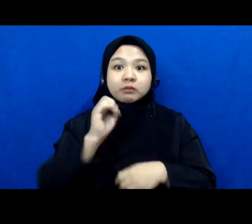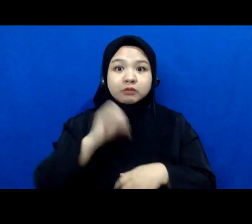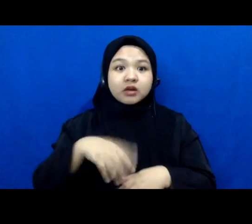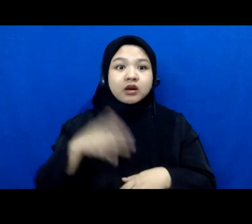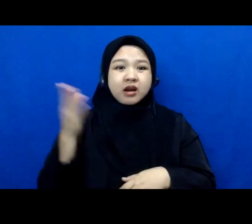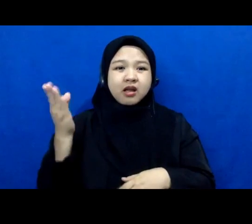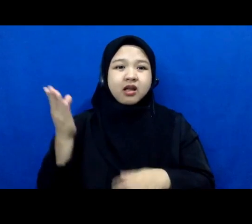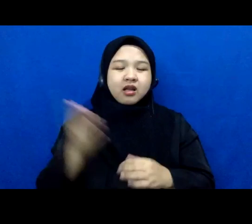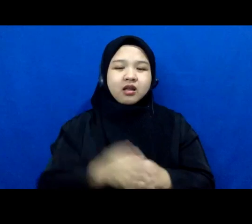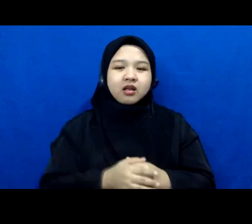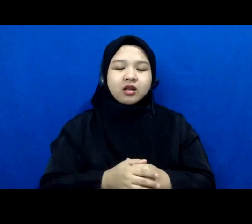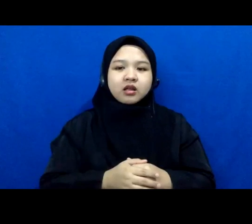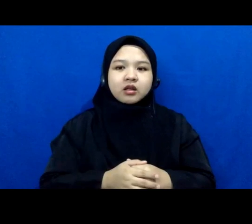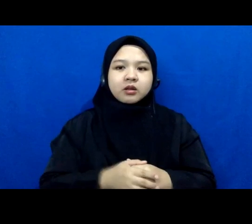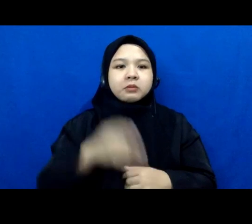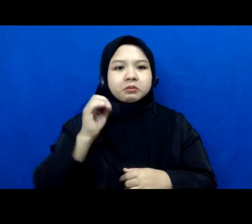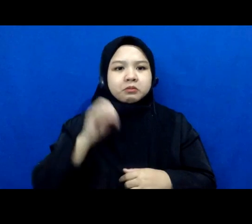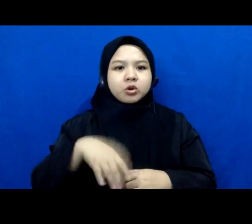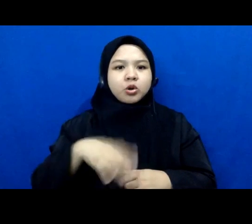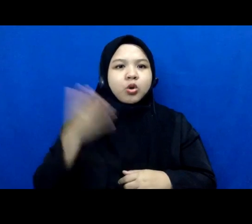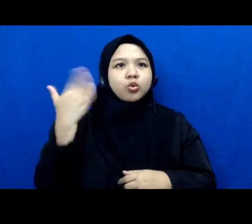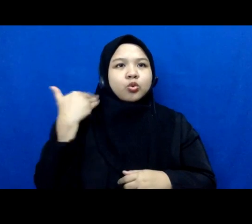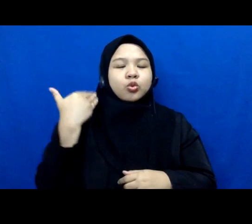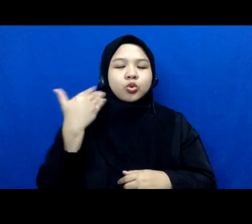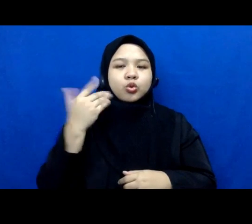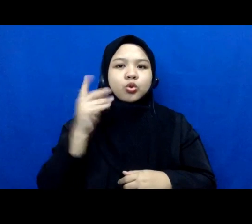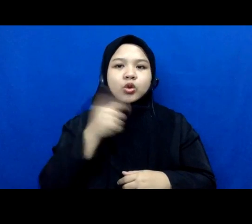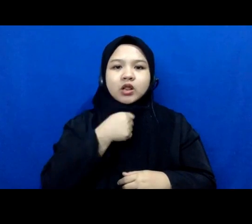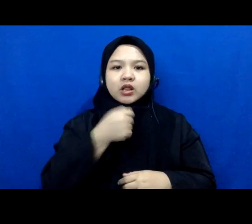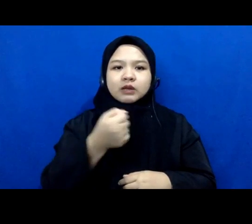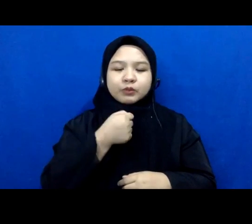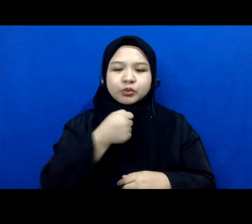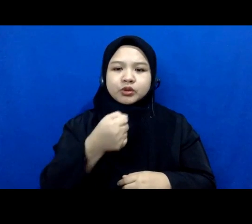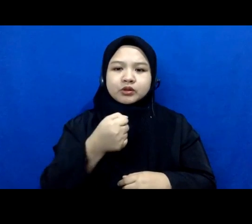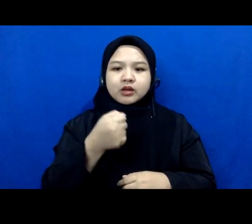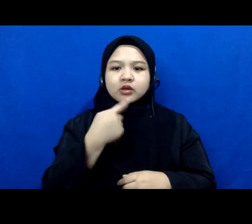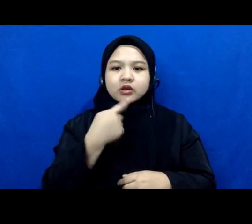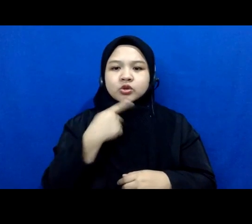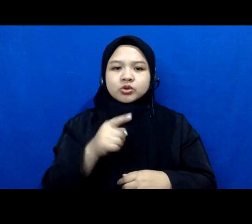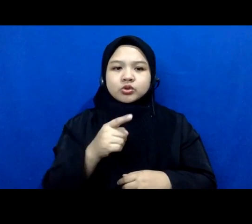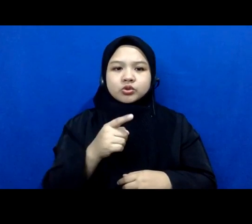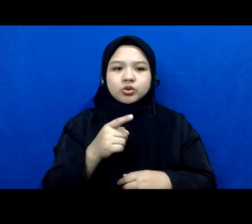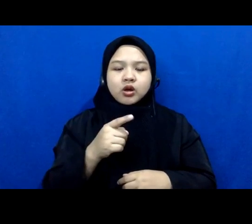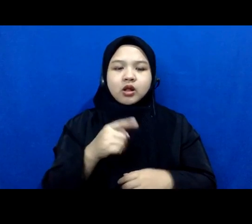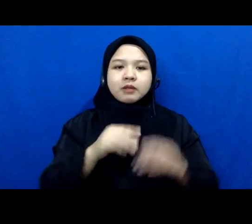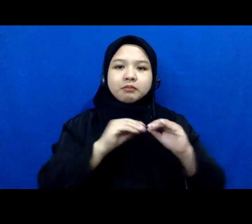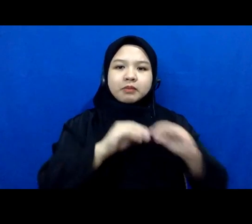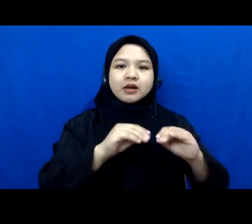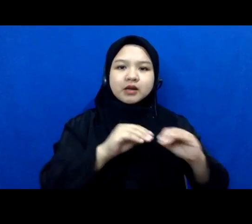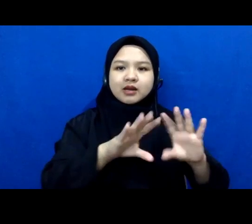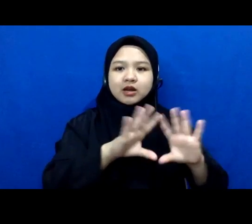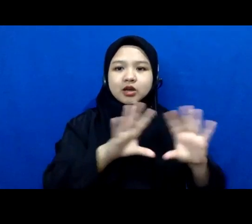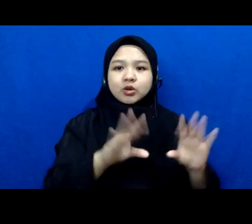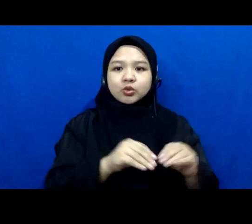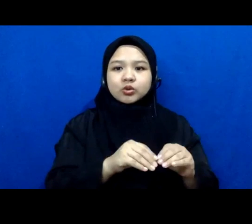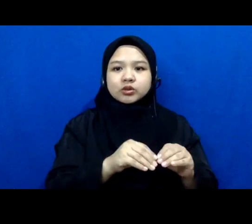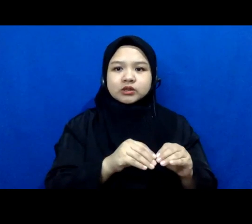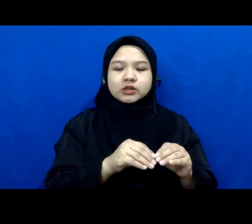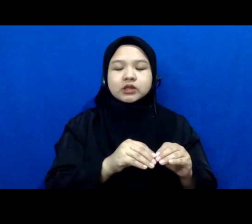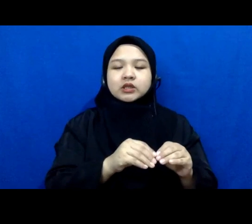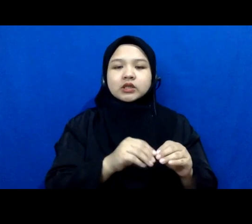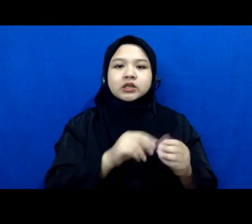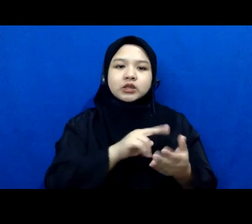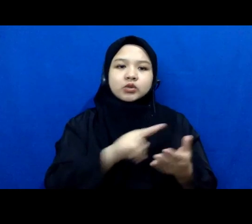Bunining juga pernah dulu waktu liputan soal pendidikan inklusi di Perguruan Tinggi Mbak